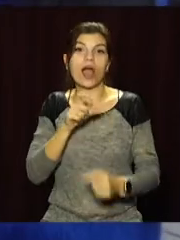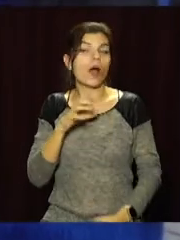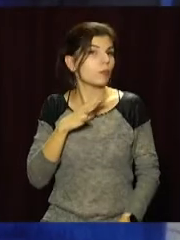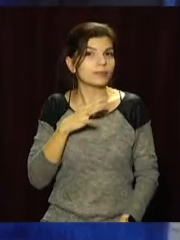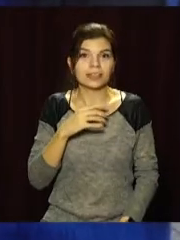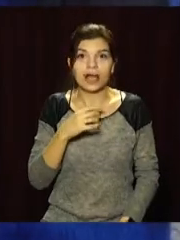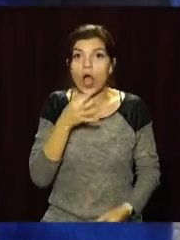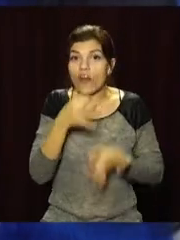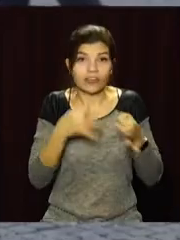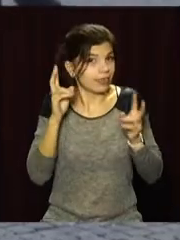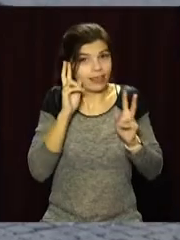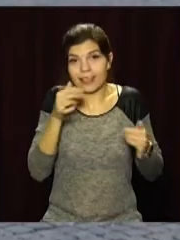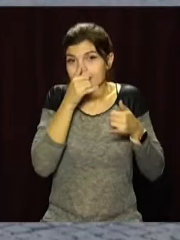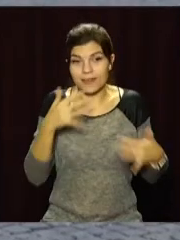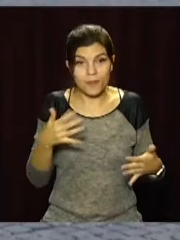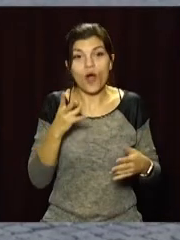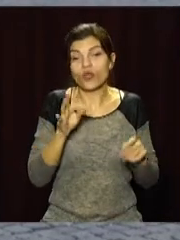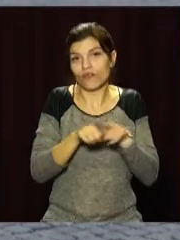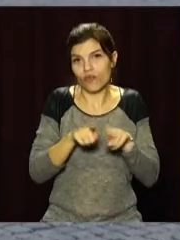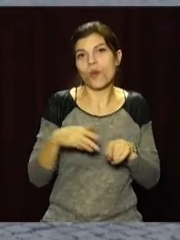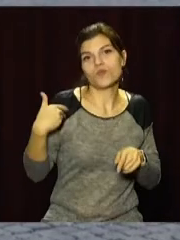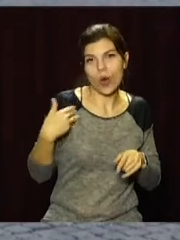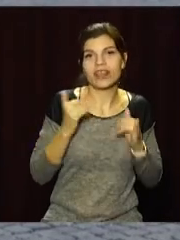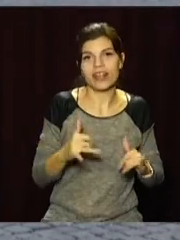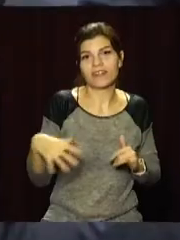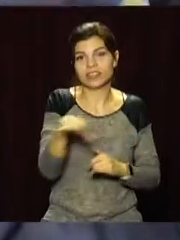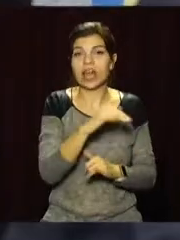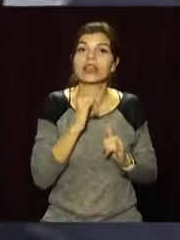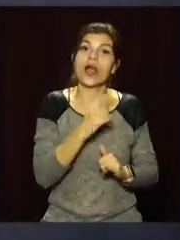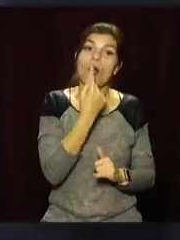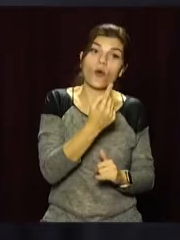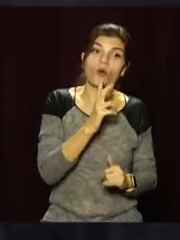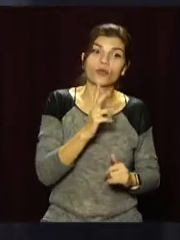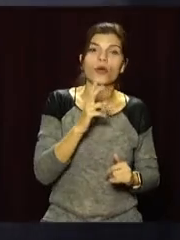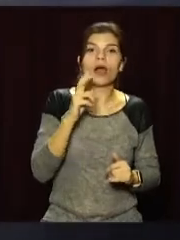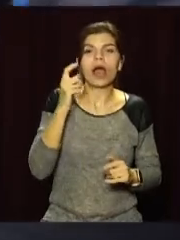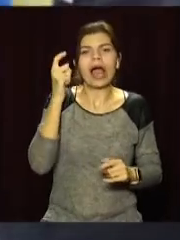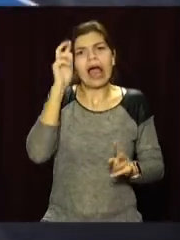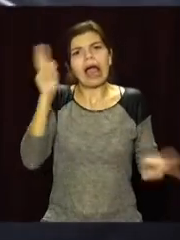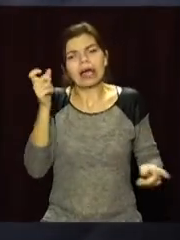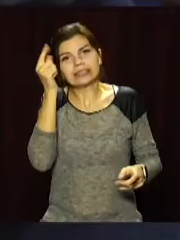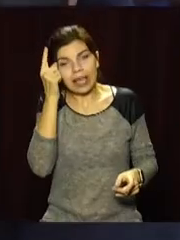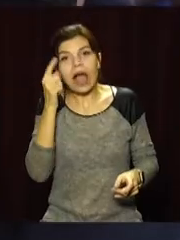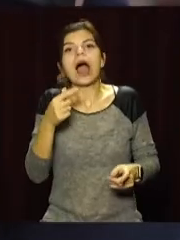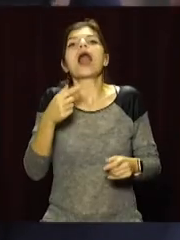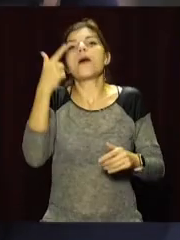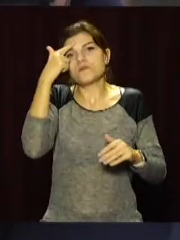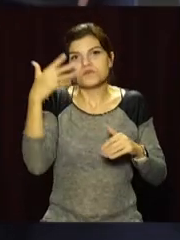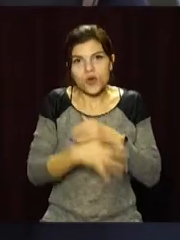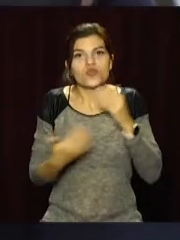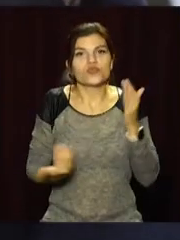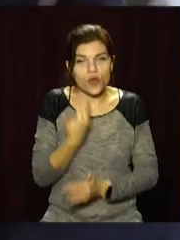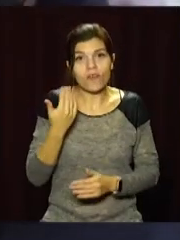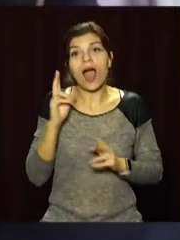жодне запитання. Але флешмоб вивився корисним для усіх. Одним продемонстрував прогалини у знаннях, іншим – власні досягнення у